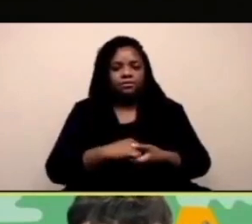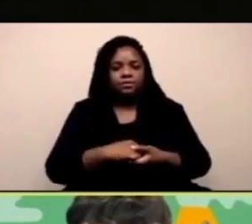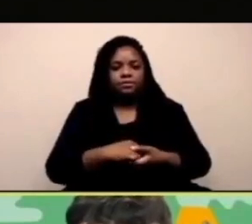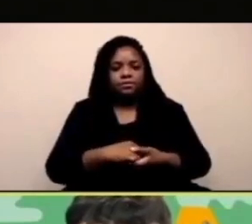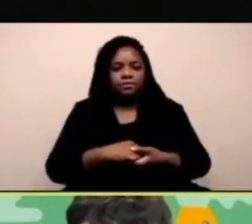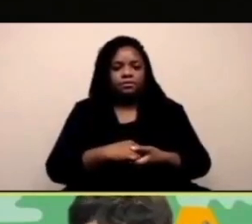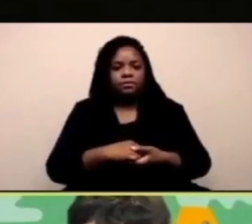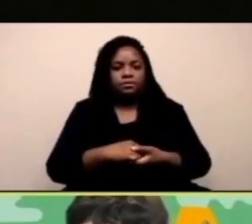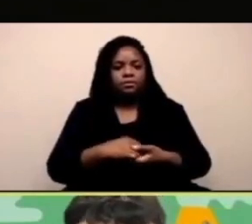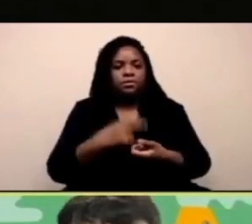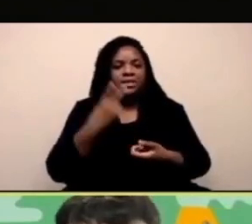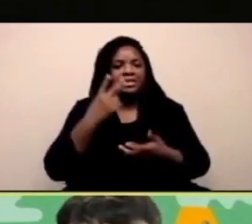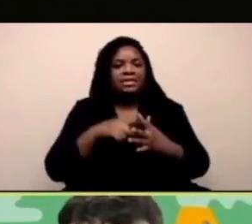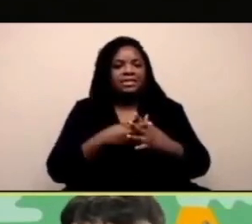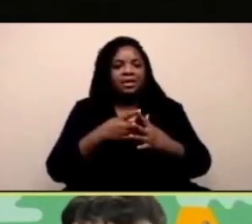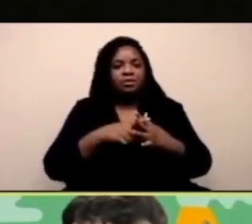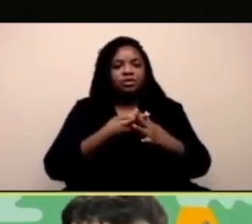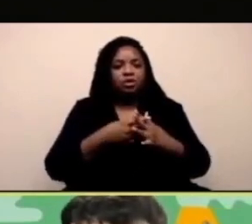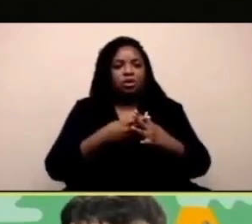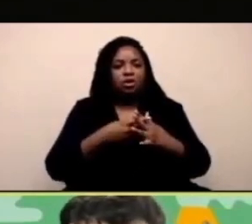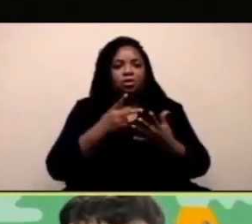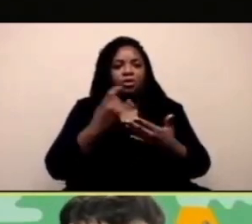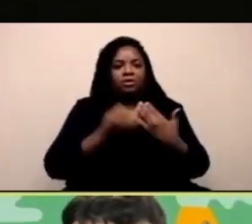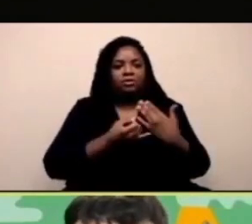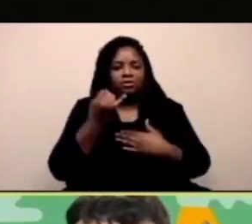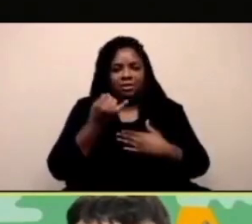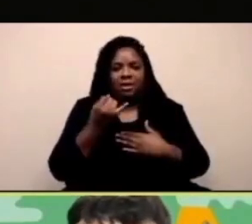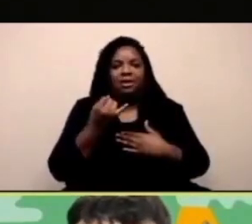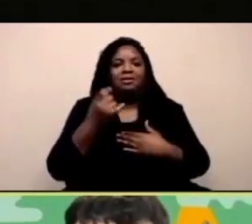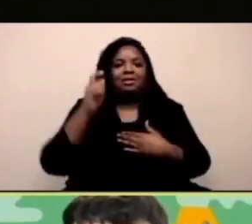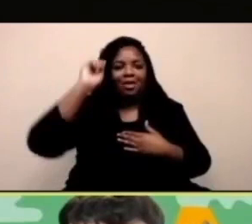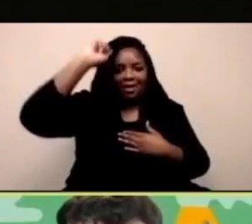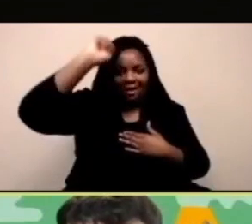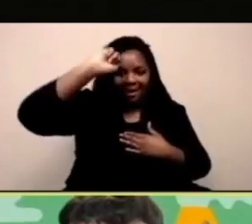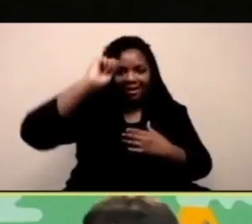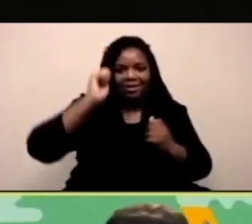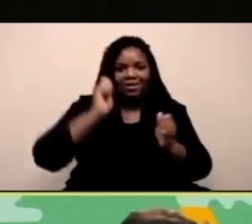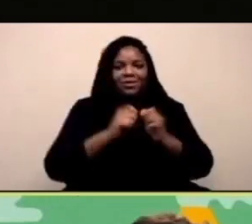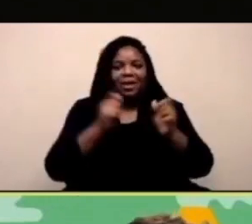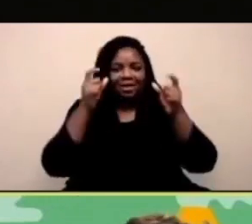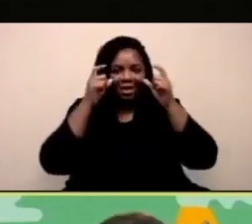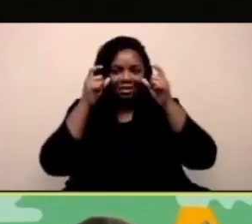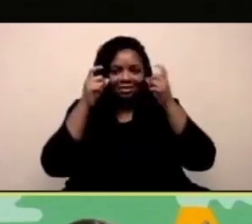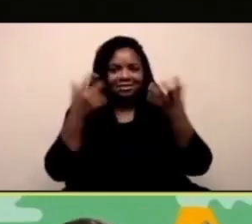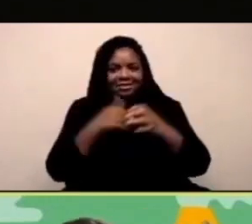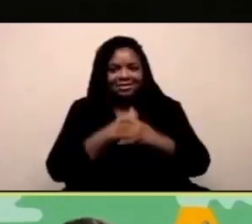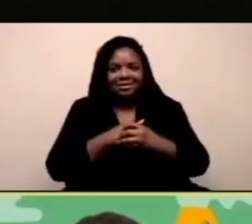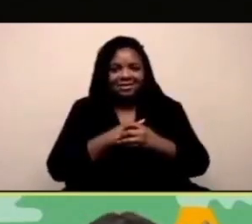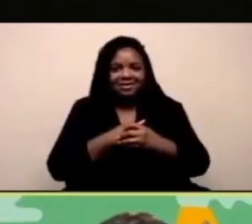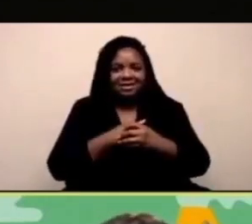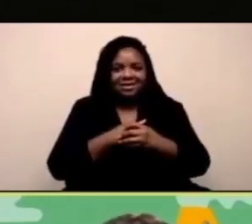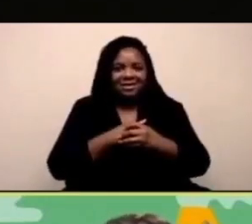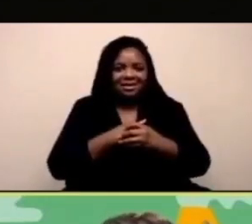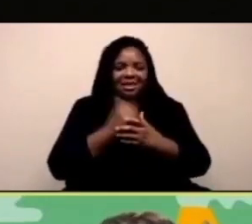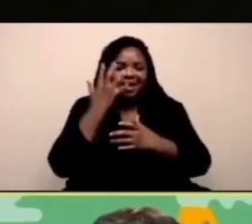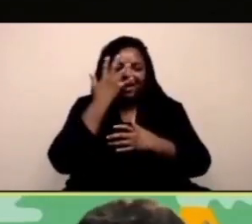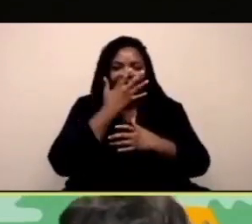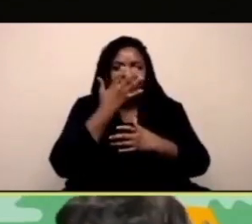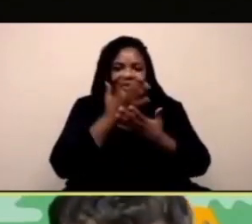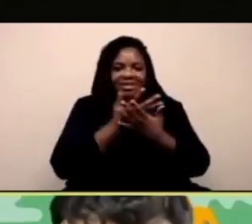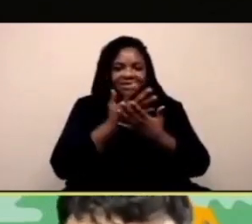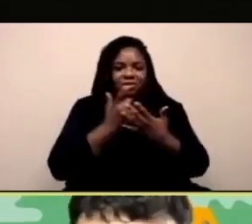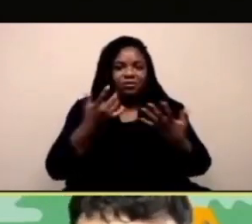Ok, adesso andiamo alla pagina di detenzione del viso, della faccia vediamo qualche